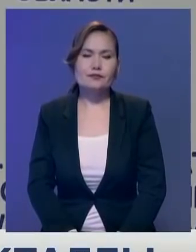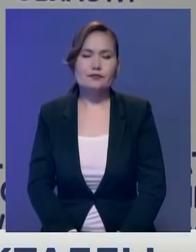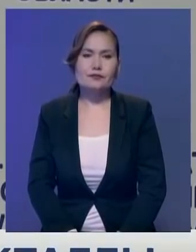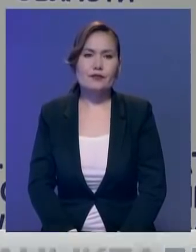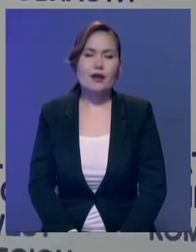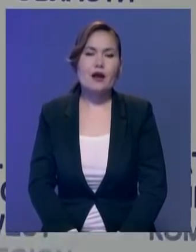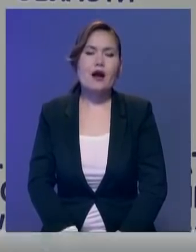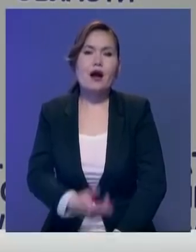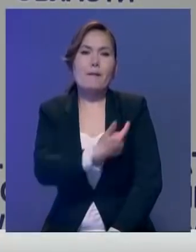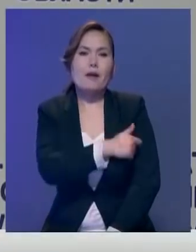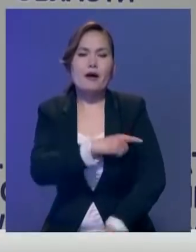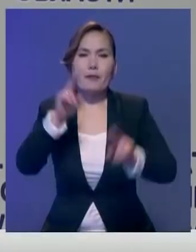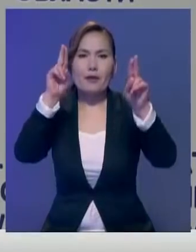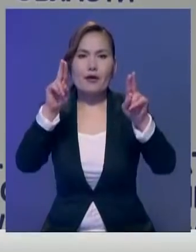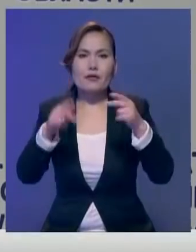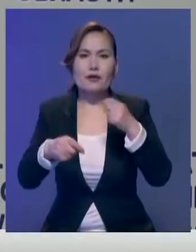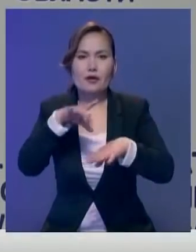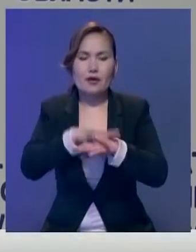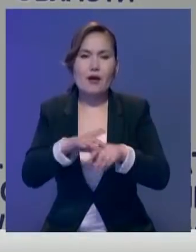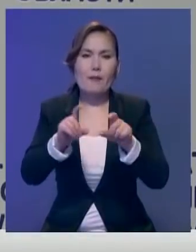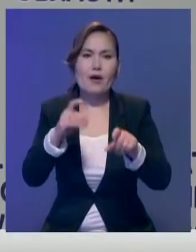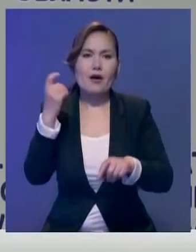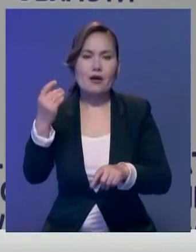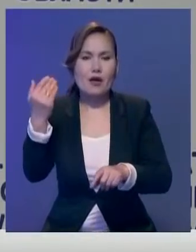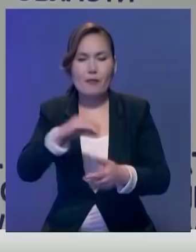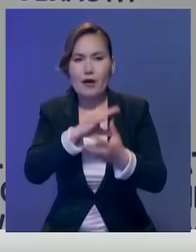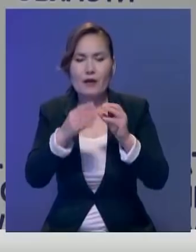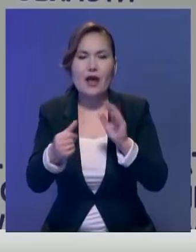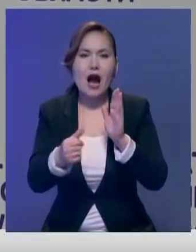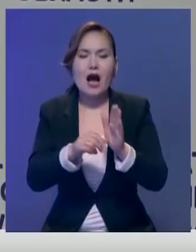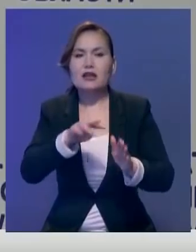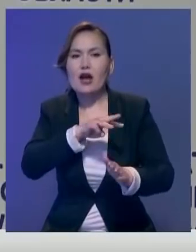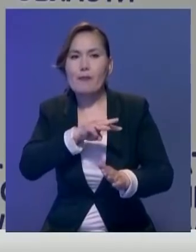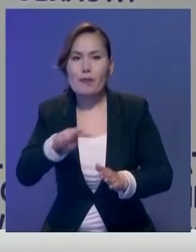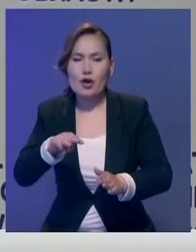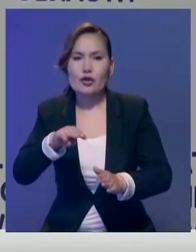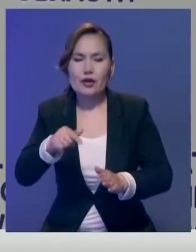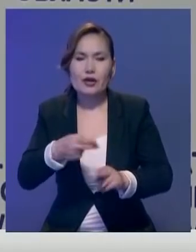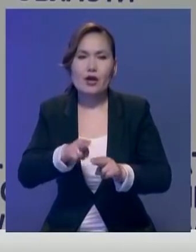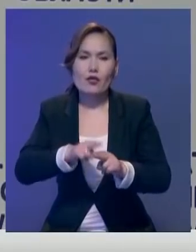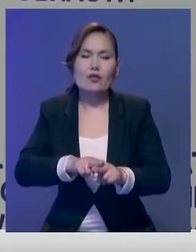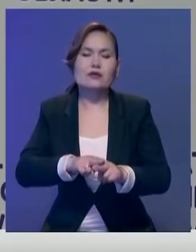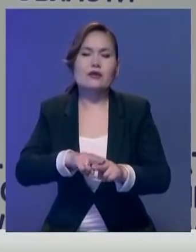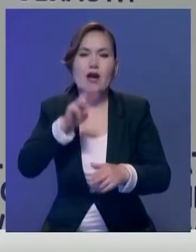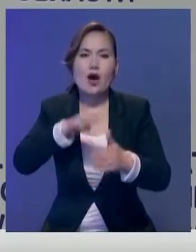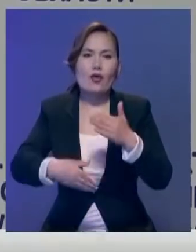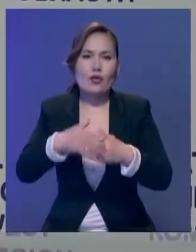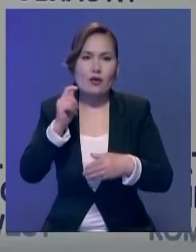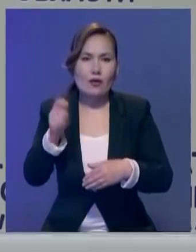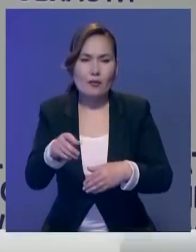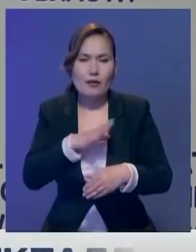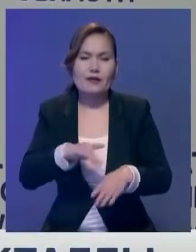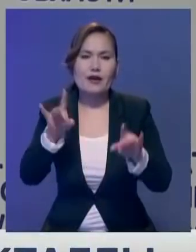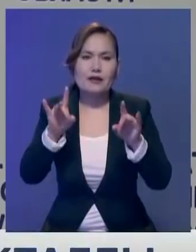Санитарлық талаптарды бұзған жеке тұлғаларға қатсты жалпы көлемі 6 миллион тенге болатын 105 қаттама толтырылды. Жағдайды